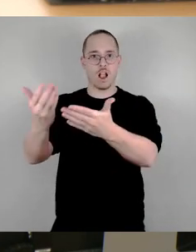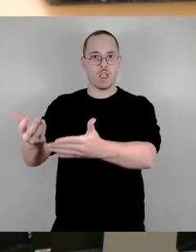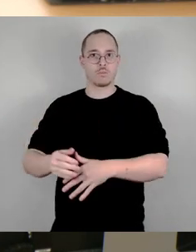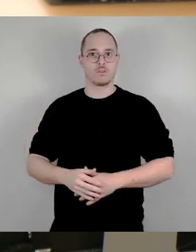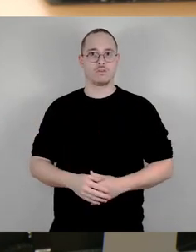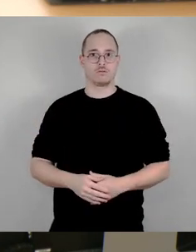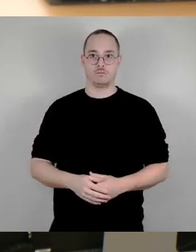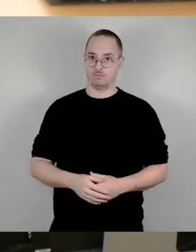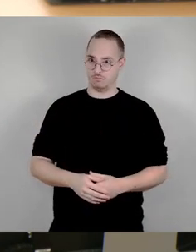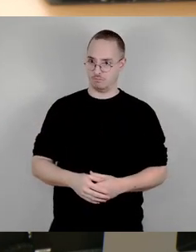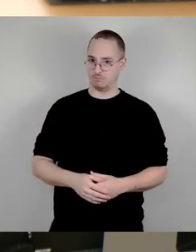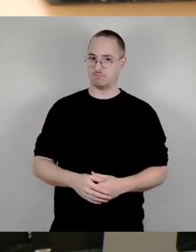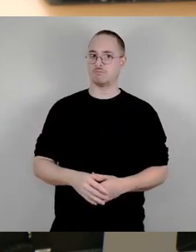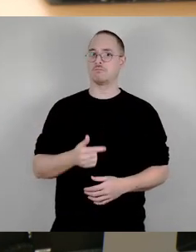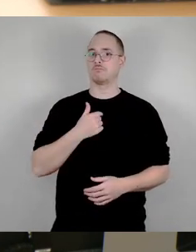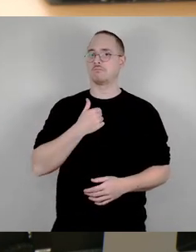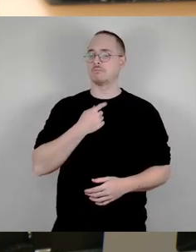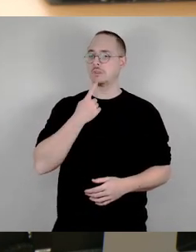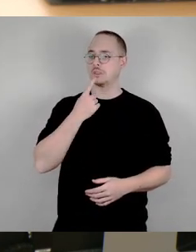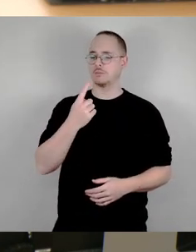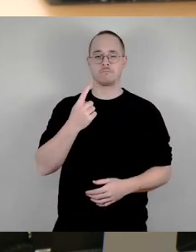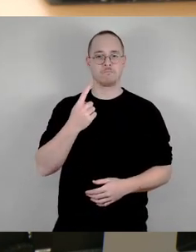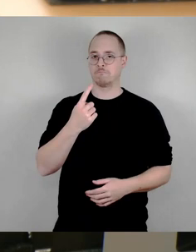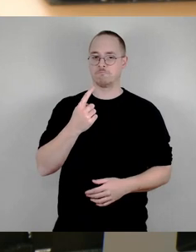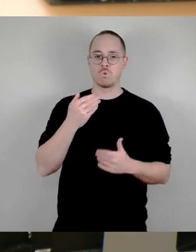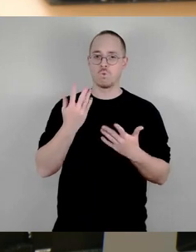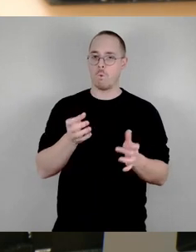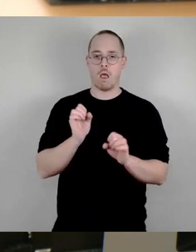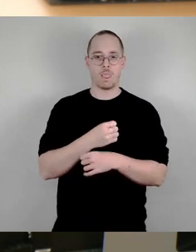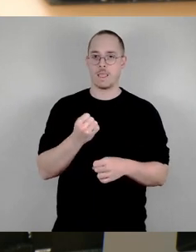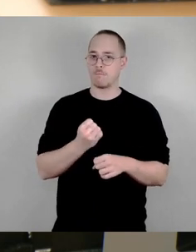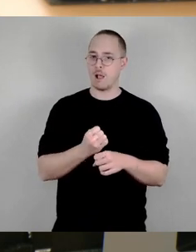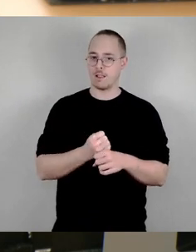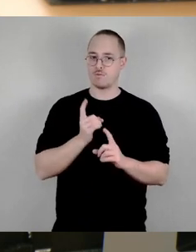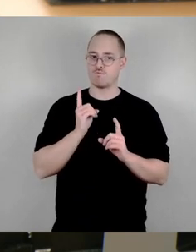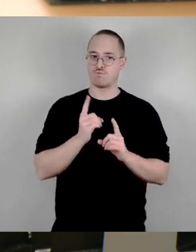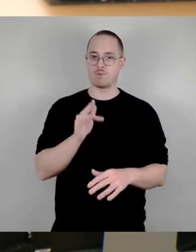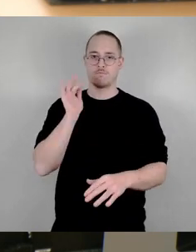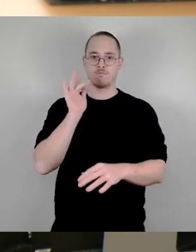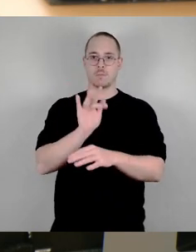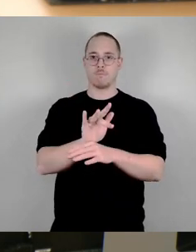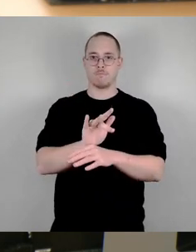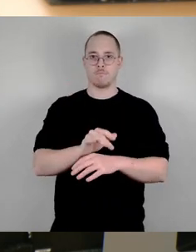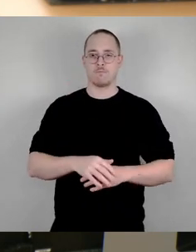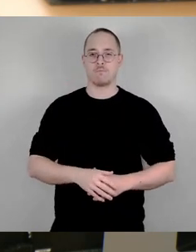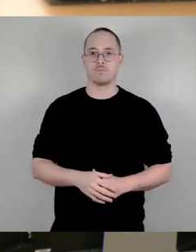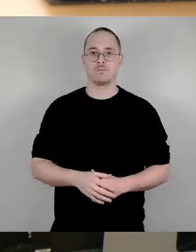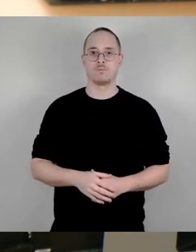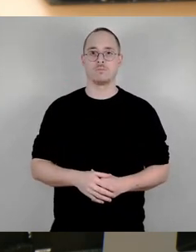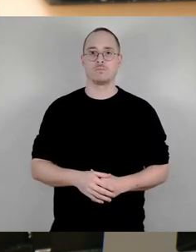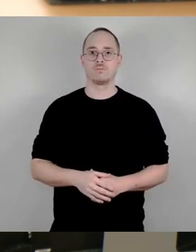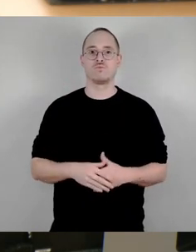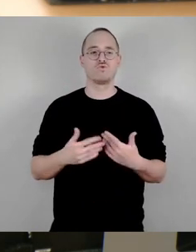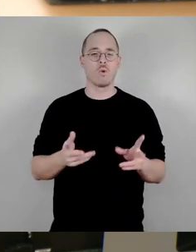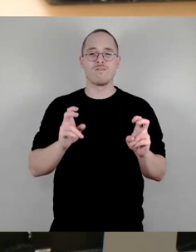sehr kritisch betrachten, weil die Voraussetzungen dafür nicht gegeben waren. Und das, was hier die